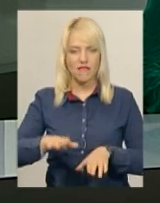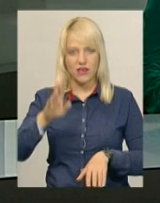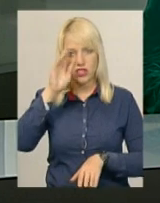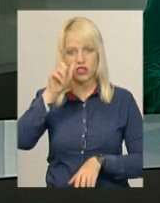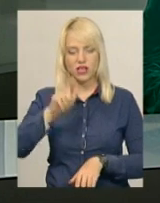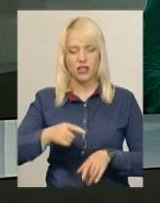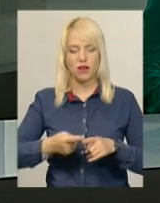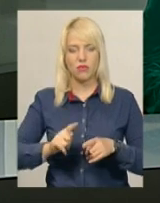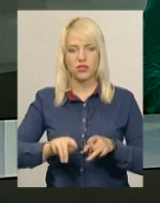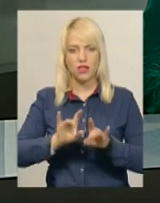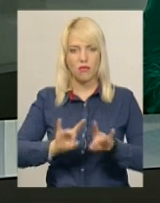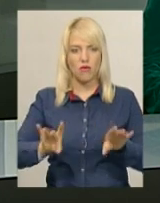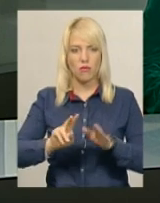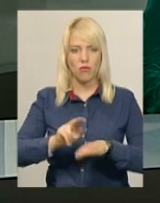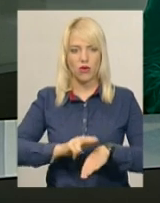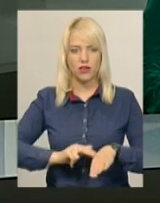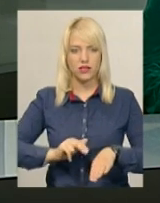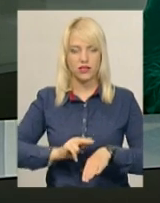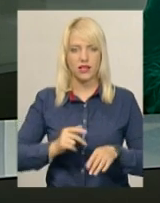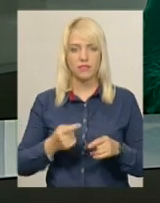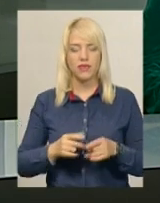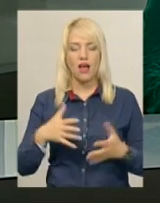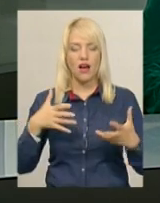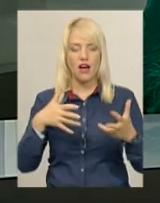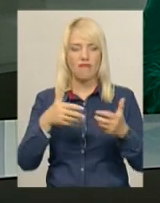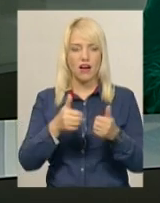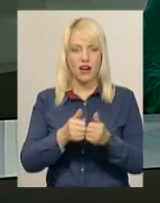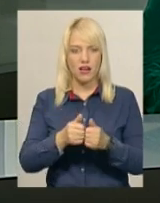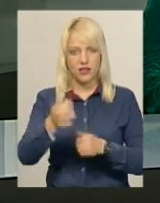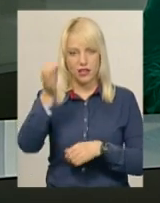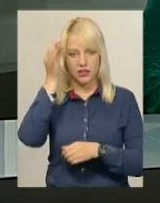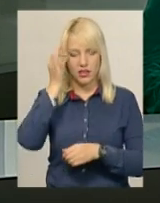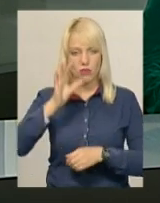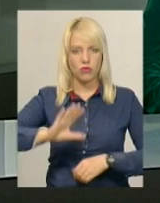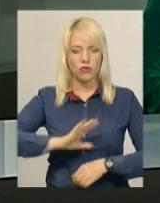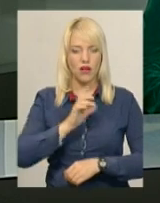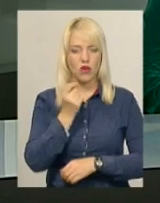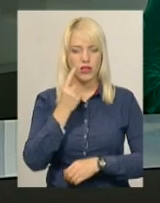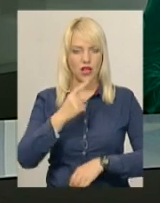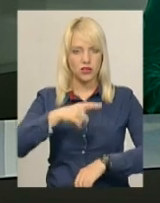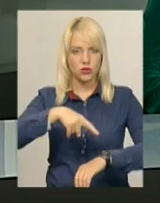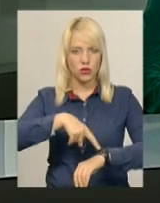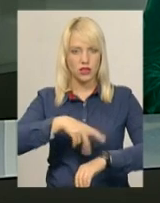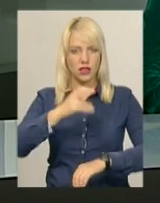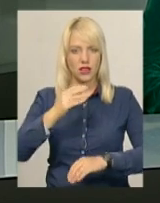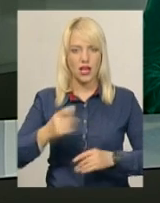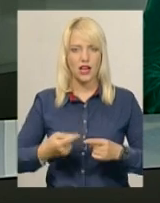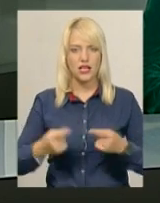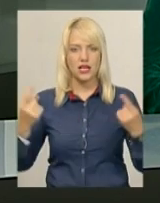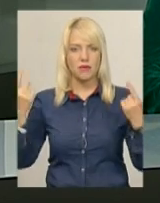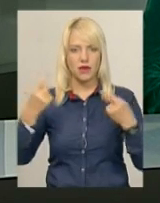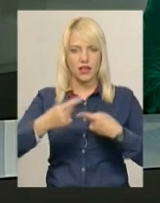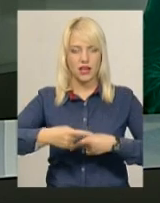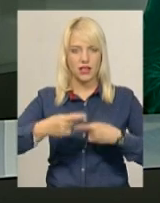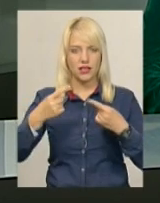Хмельницького відділу поліції Світлана Свідерська. Аварія, нагадаю, сталася близько 11-ї години на закритому залізничному